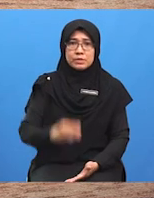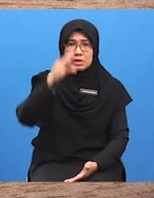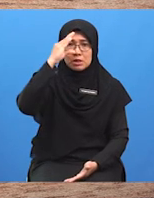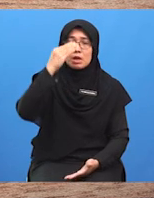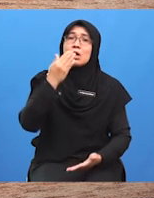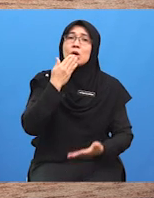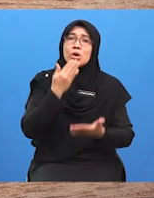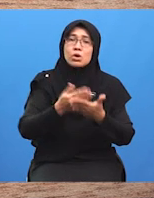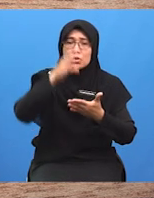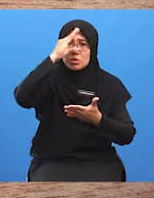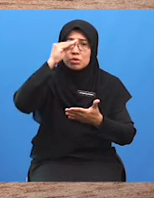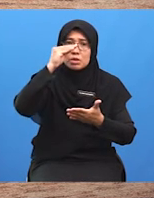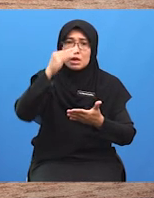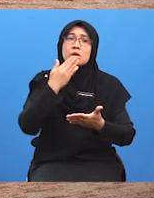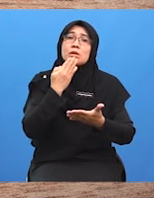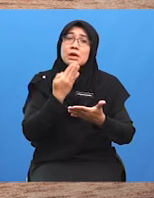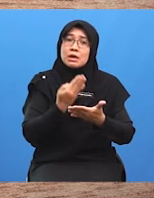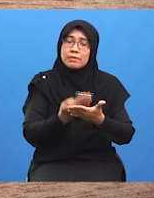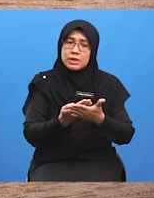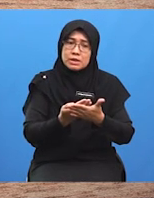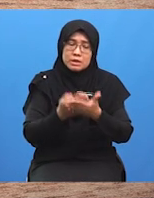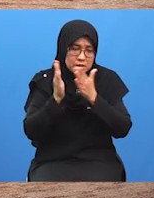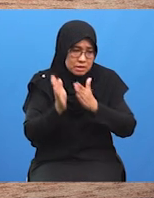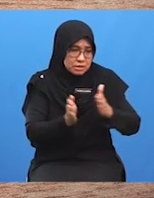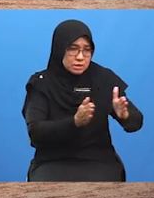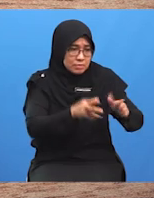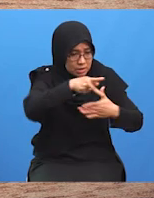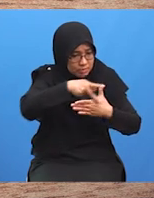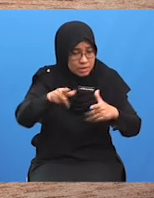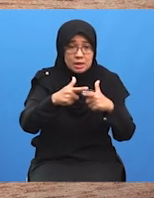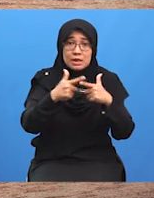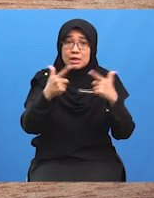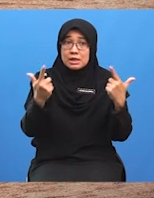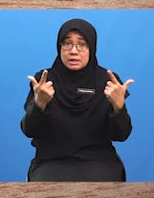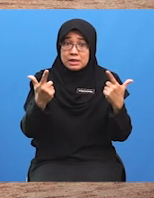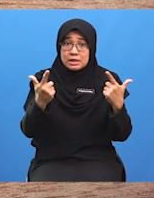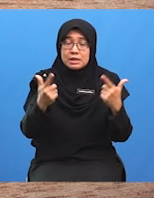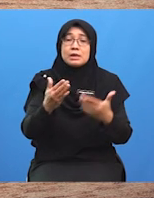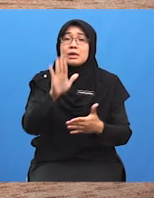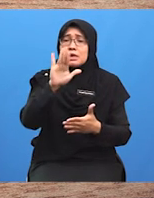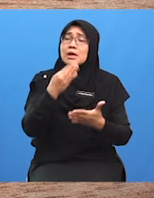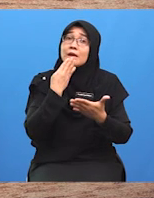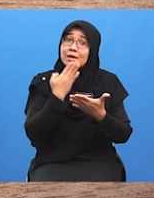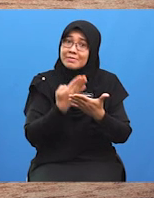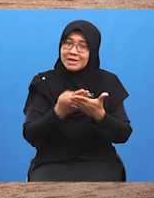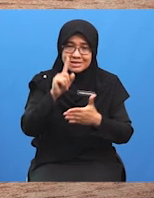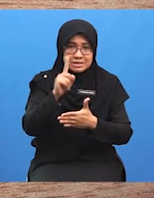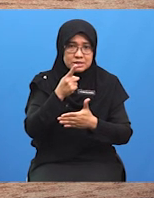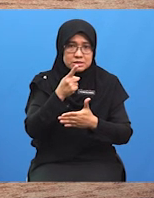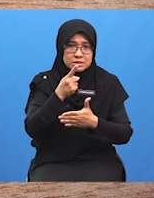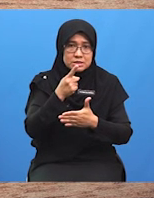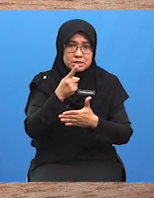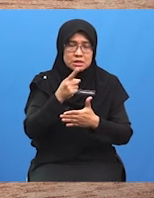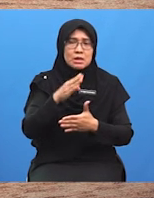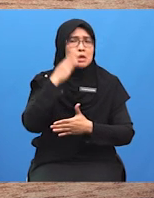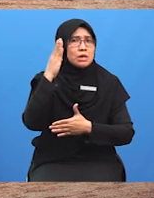watak baik yang menyebelahi pihak lain yang terlibat dalam perundingan Good guy